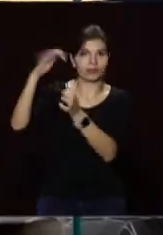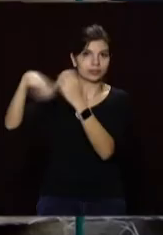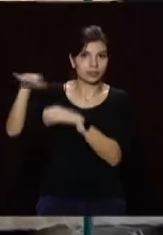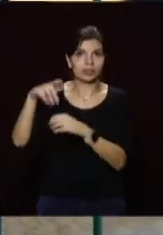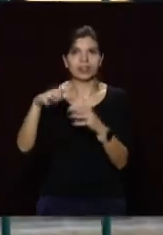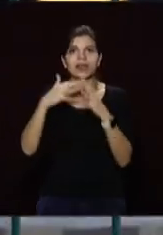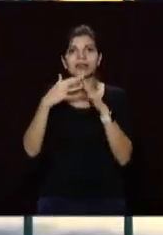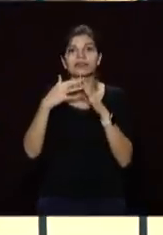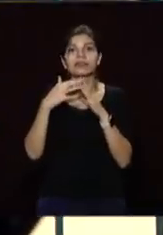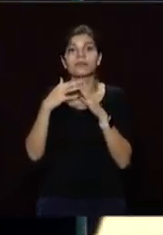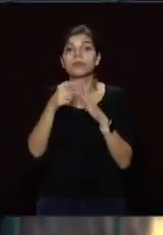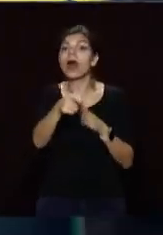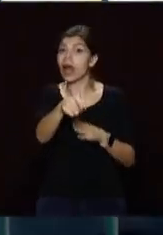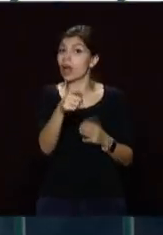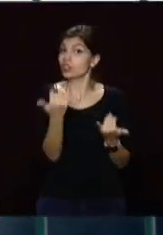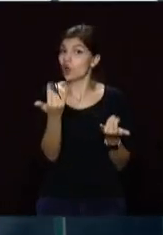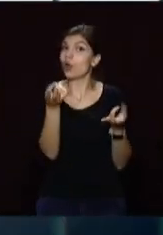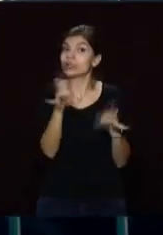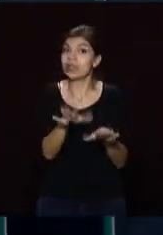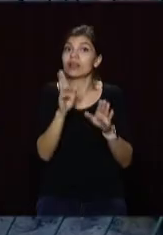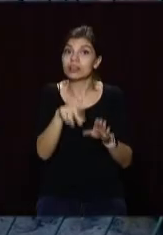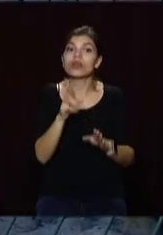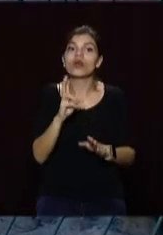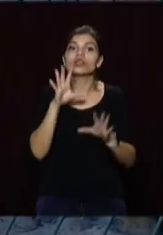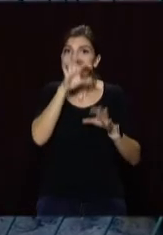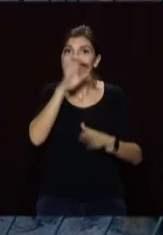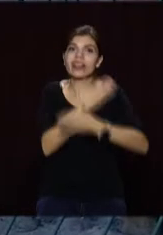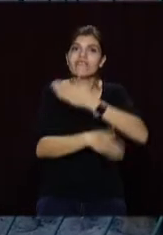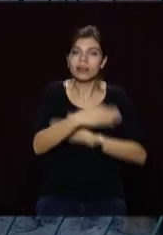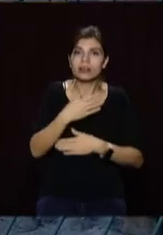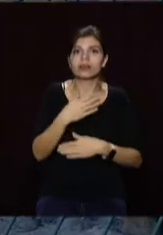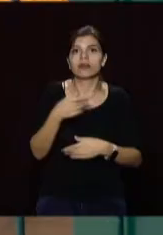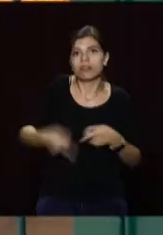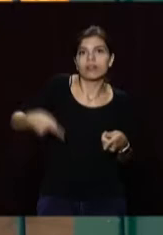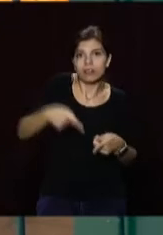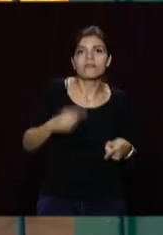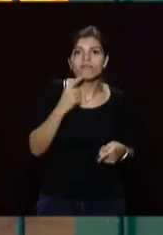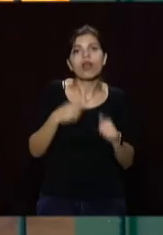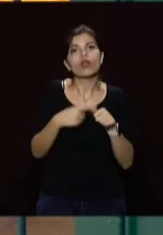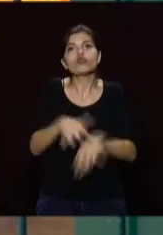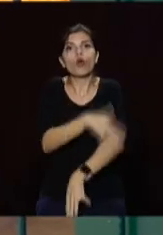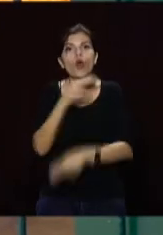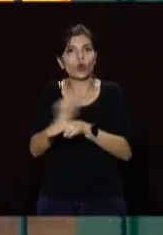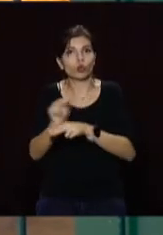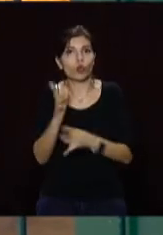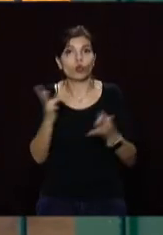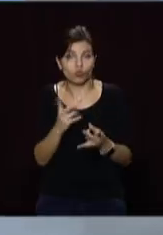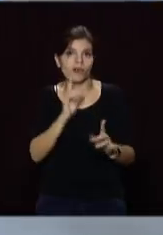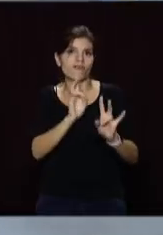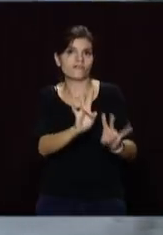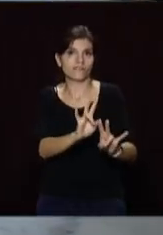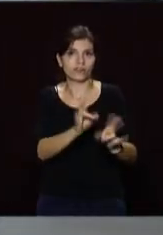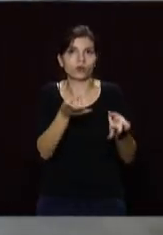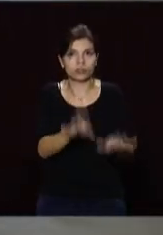перебування. Залишилися ті, хто потребує особливої допомоги. Собаки-інваліди та ті, кому необхідно проходити довготривалий курс лікування,